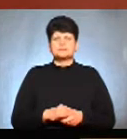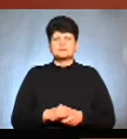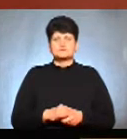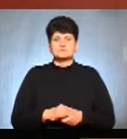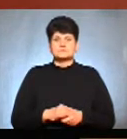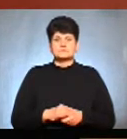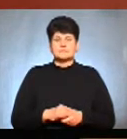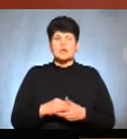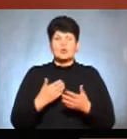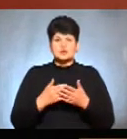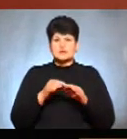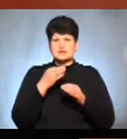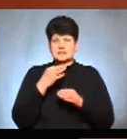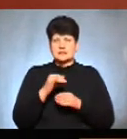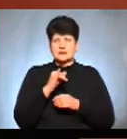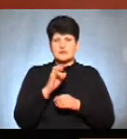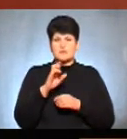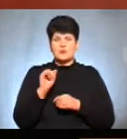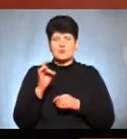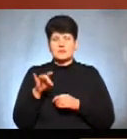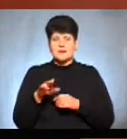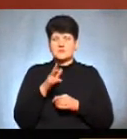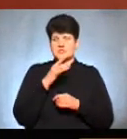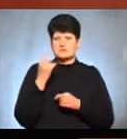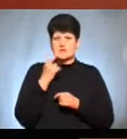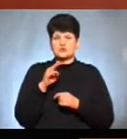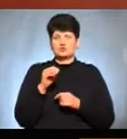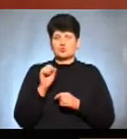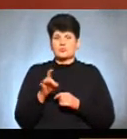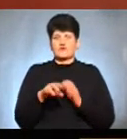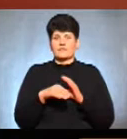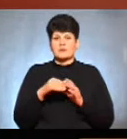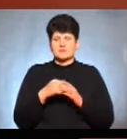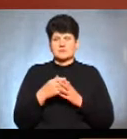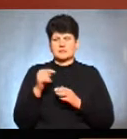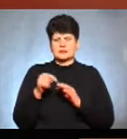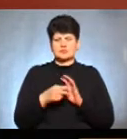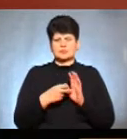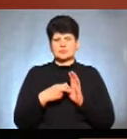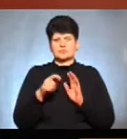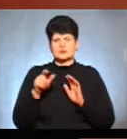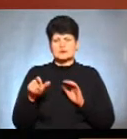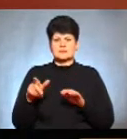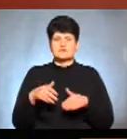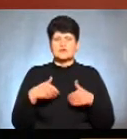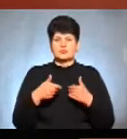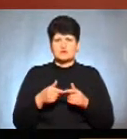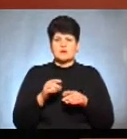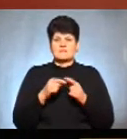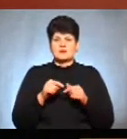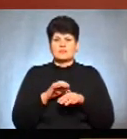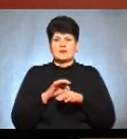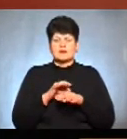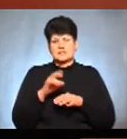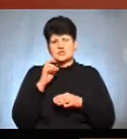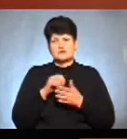Отже, як повідомила Ірина Бурда, під час першого туру виборів близько 1700 осіб звернулися до відділу ведення державного реєстру. Реєстру